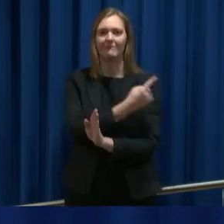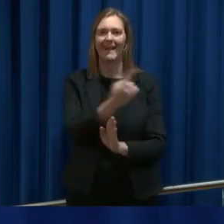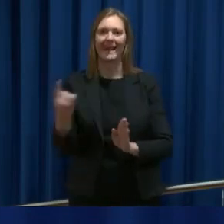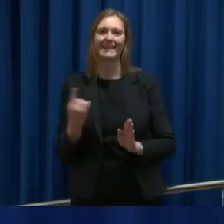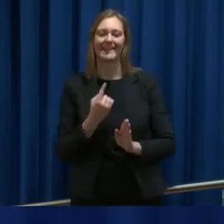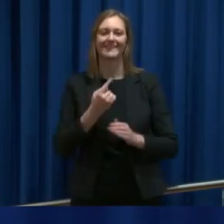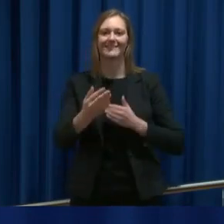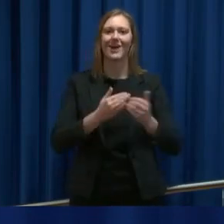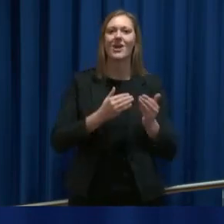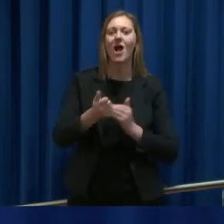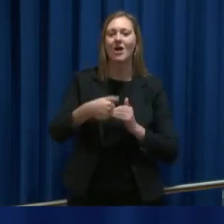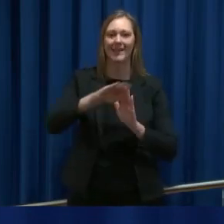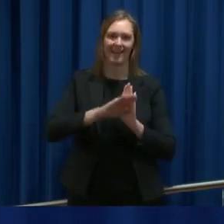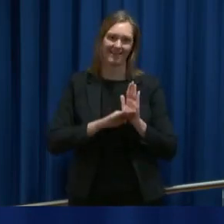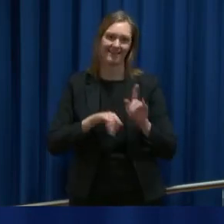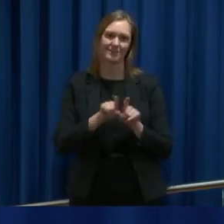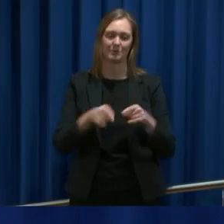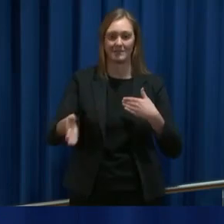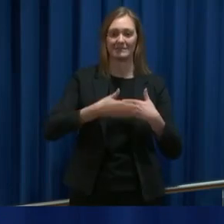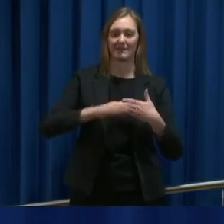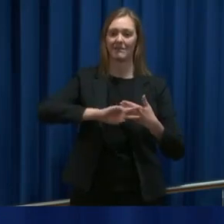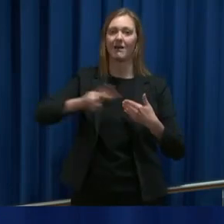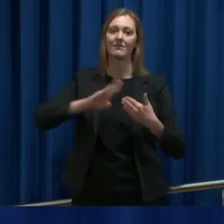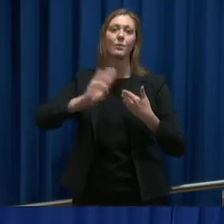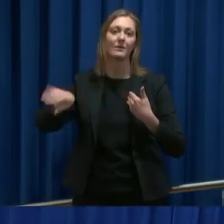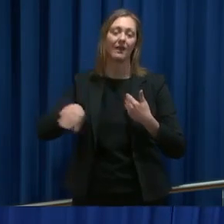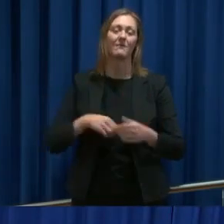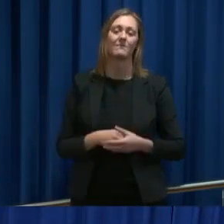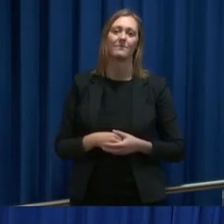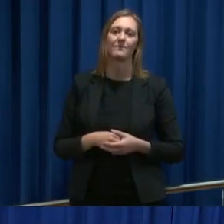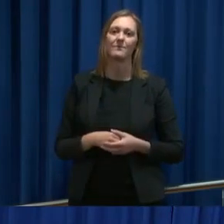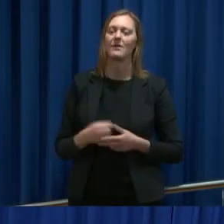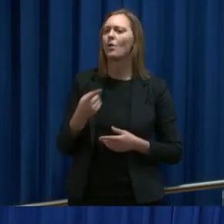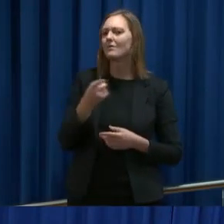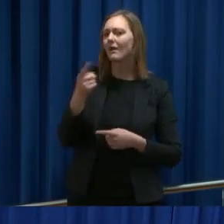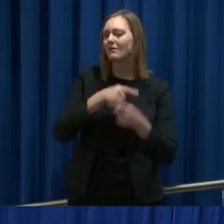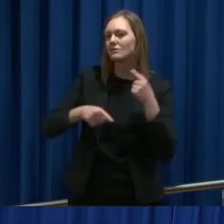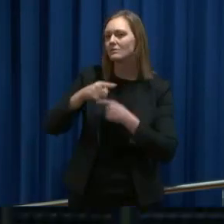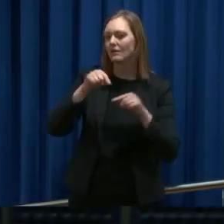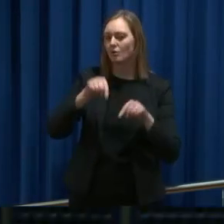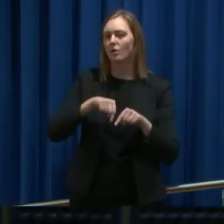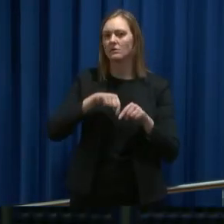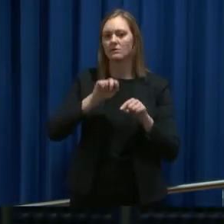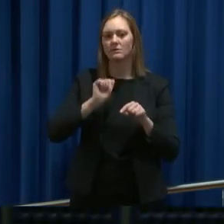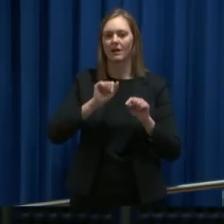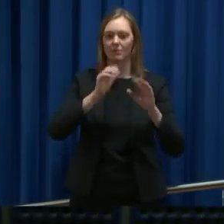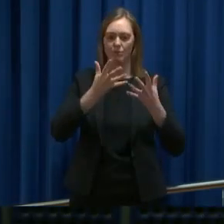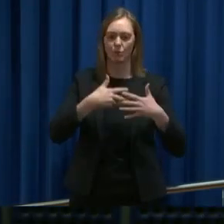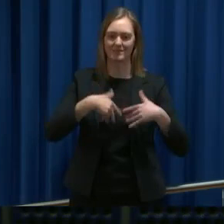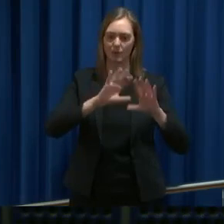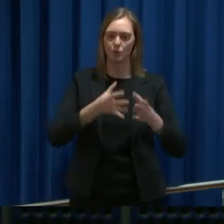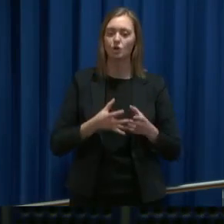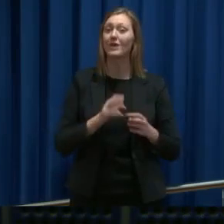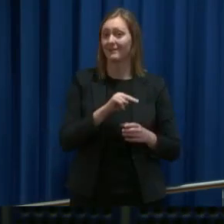oss lager den typen regelverk som stenger annet ute. Og så snakket dere om at vi nå skal produsere utstyr her i